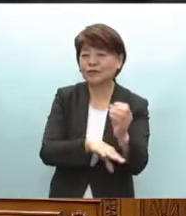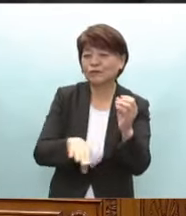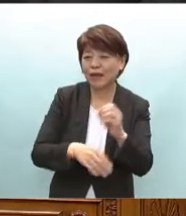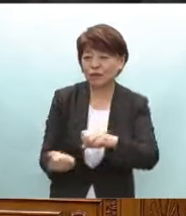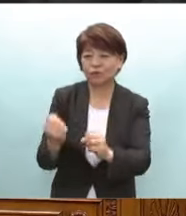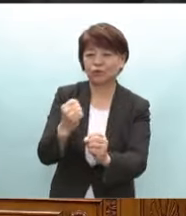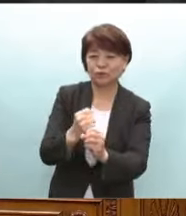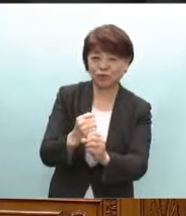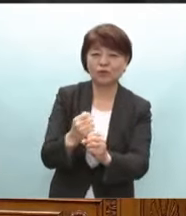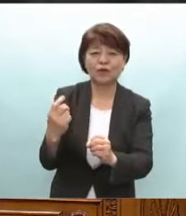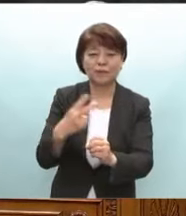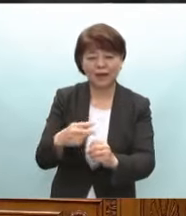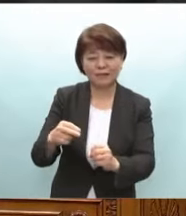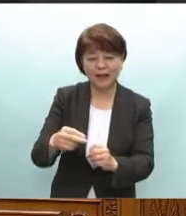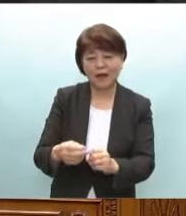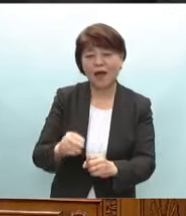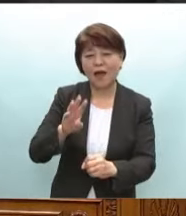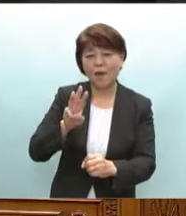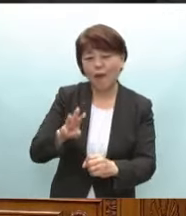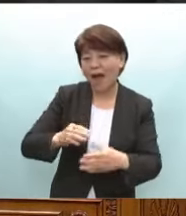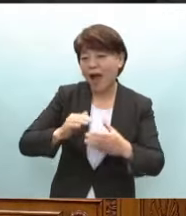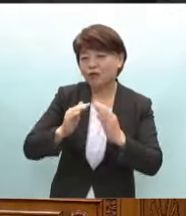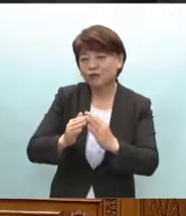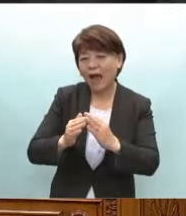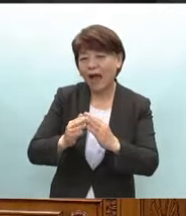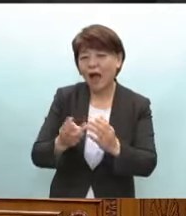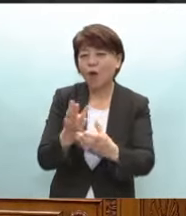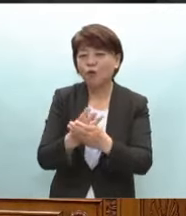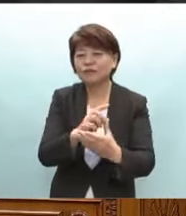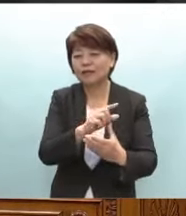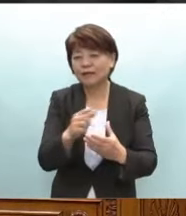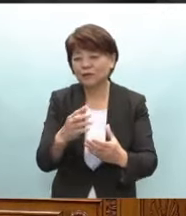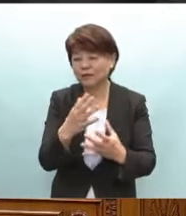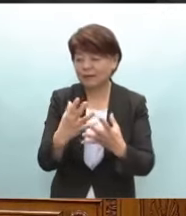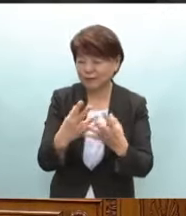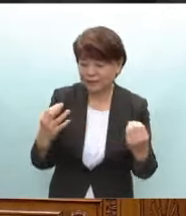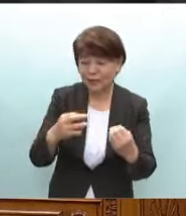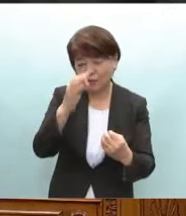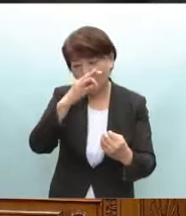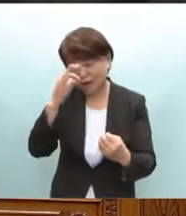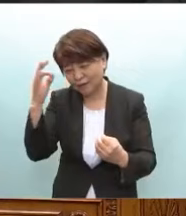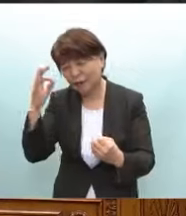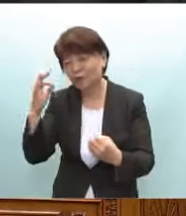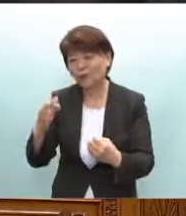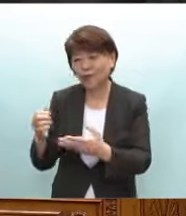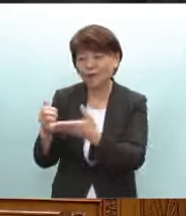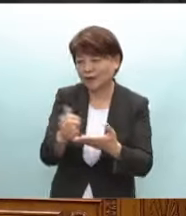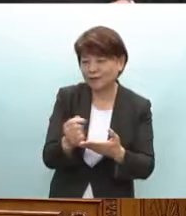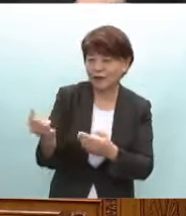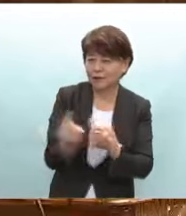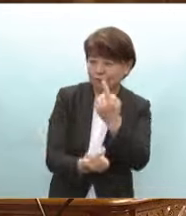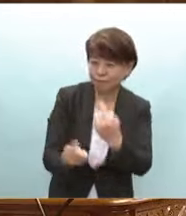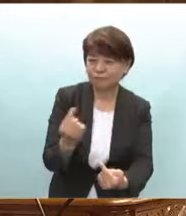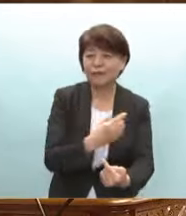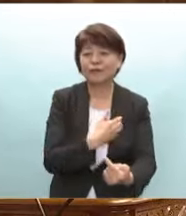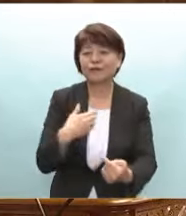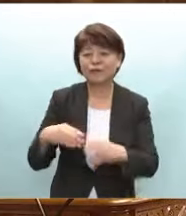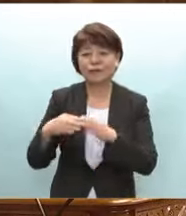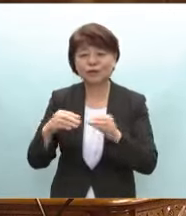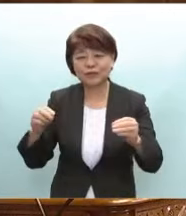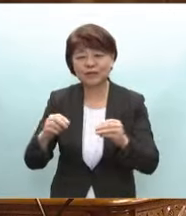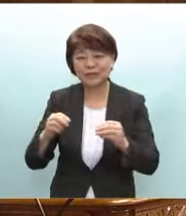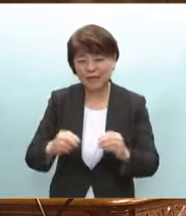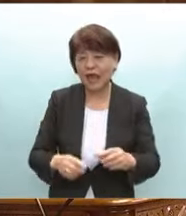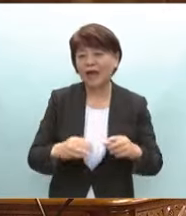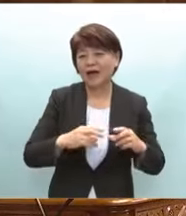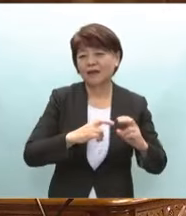せて被災した七尾市枠浪温泉などの地域に再び多くの観光客が訪れることができるよう国や鉄道事